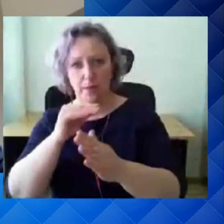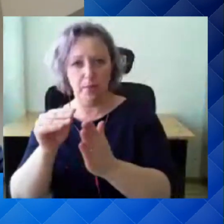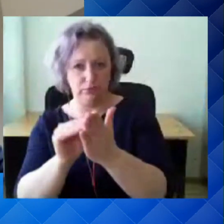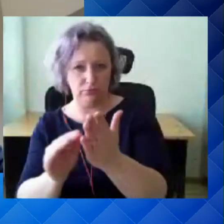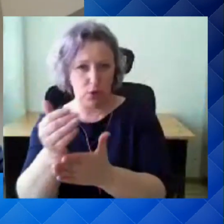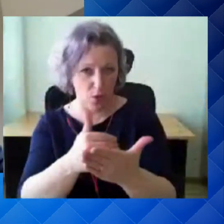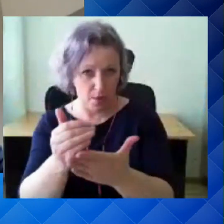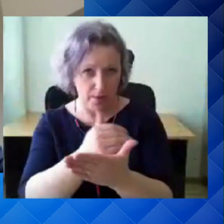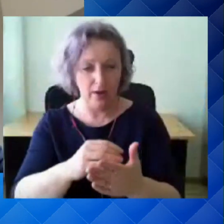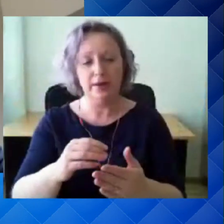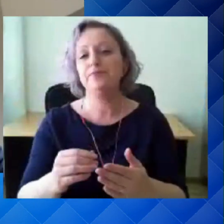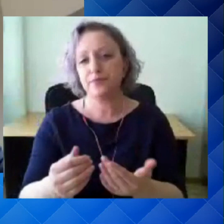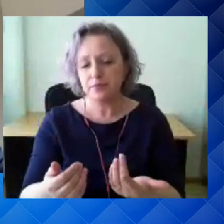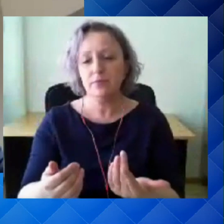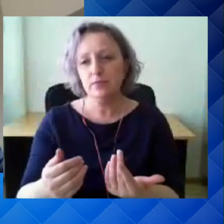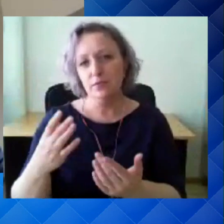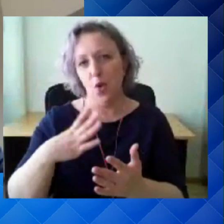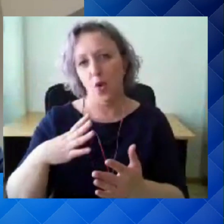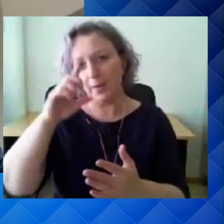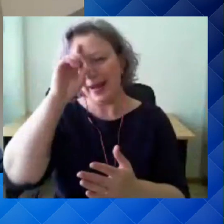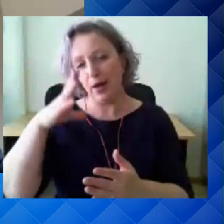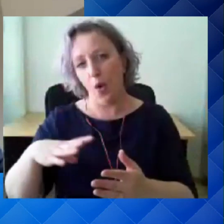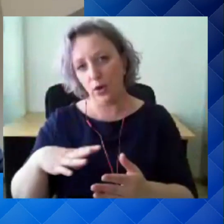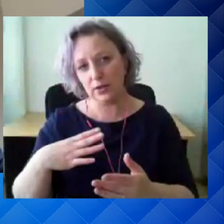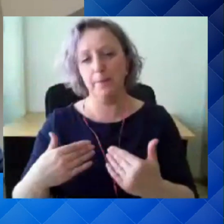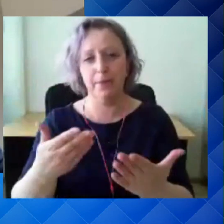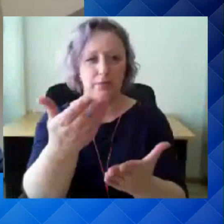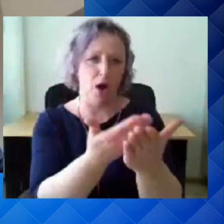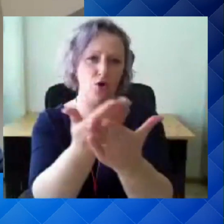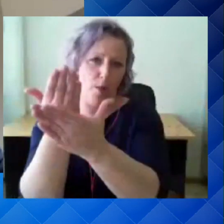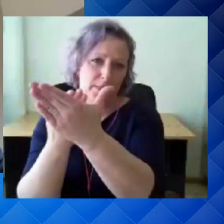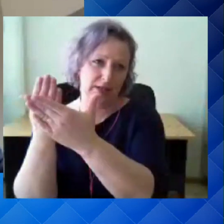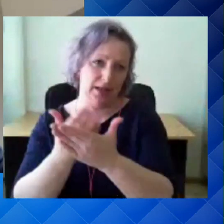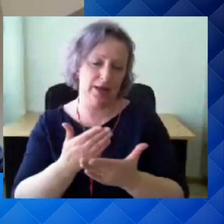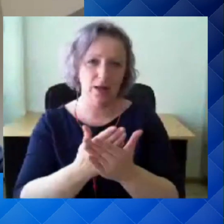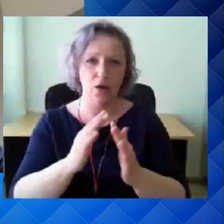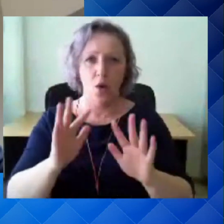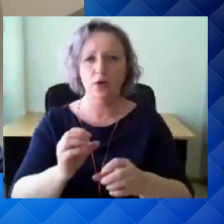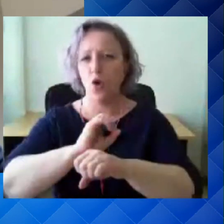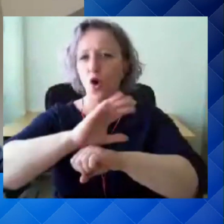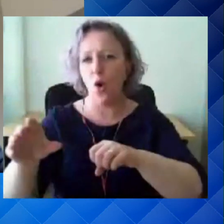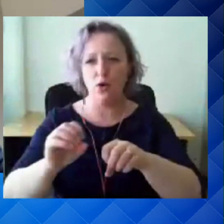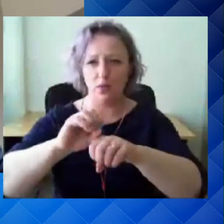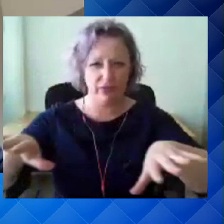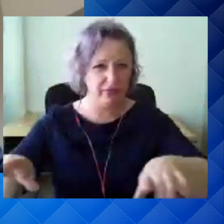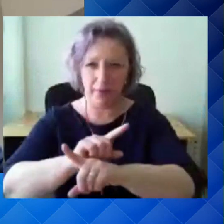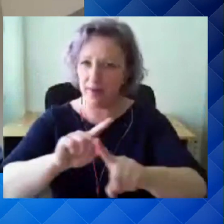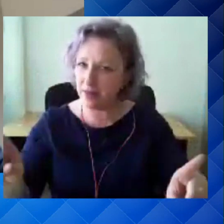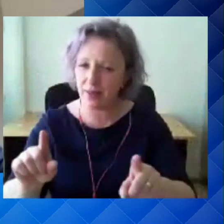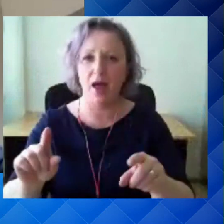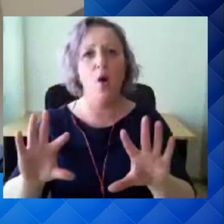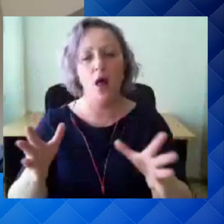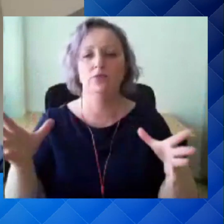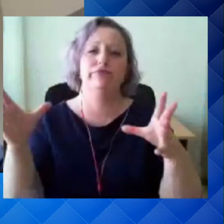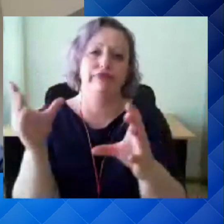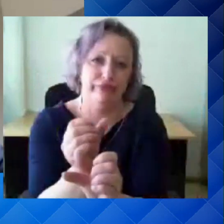on valmis ise rakendama ja kohaldama just selleks, et see koronaviirus meilt kontrollijalt ei väljuks ja pigem siis ajas sumbuks.